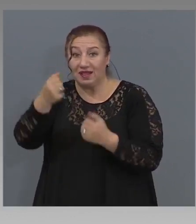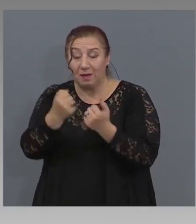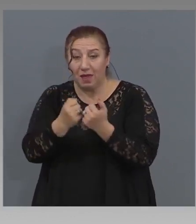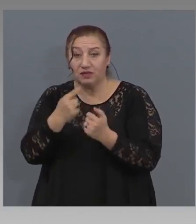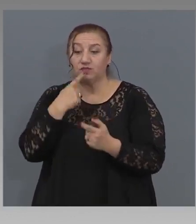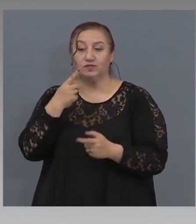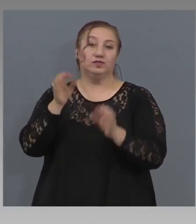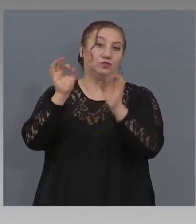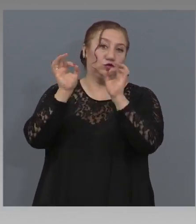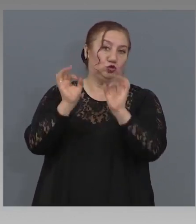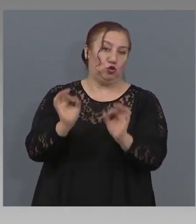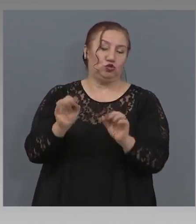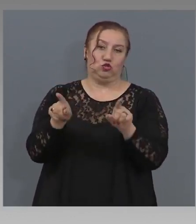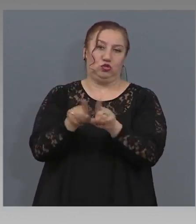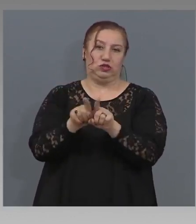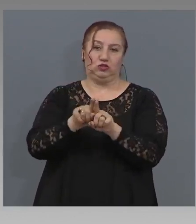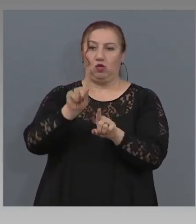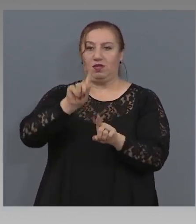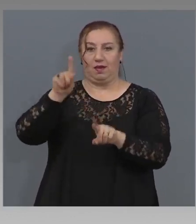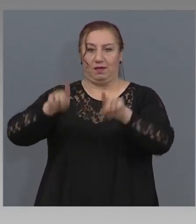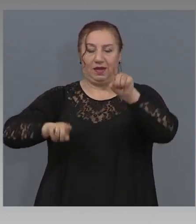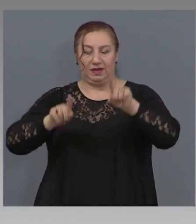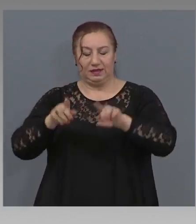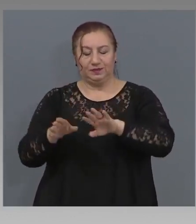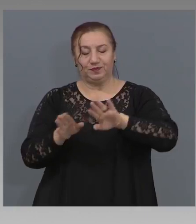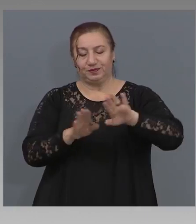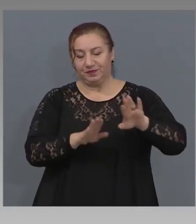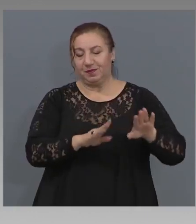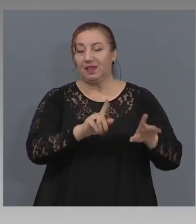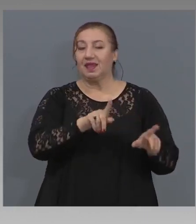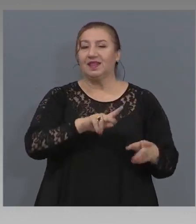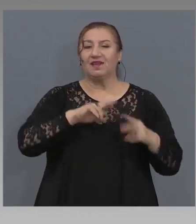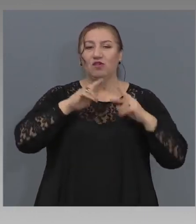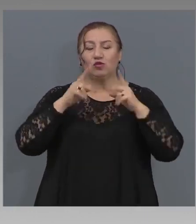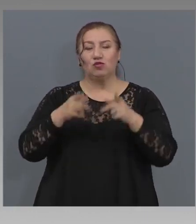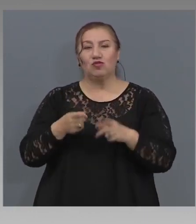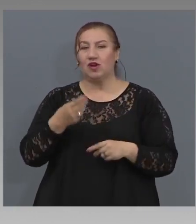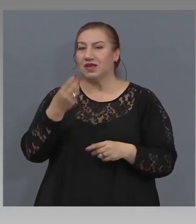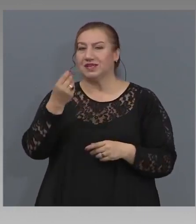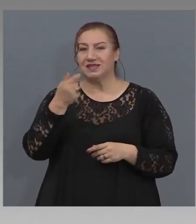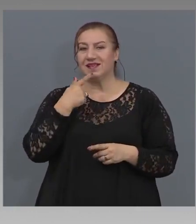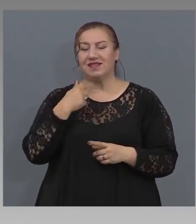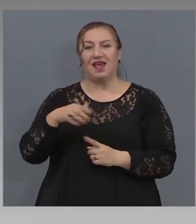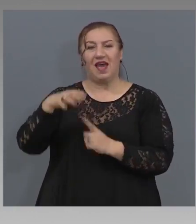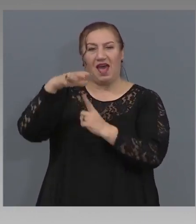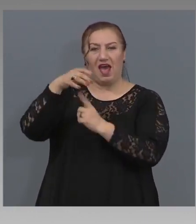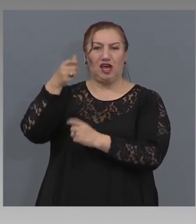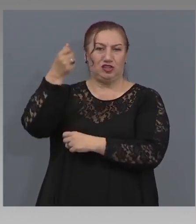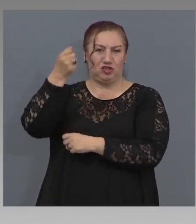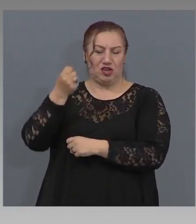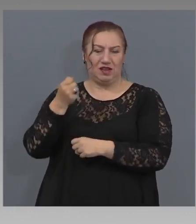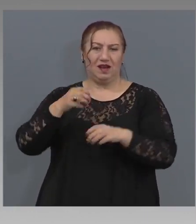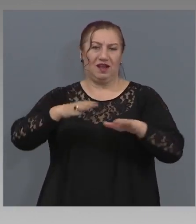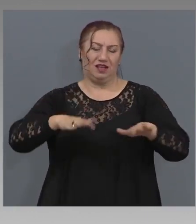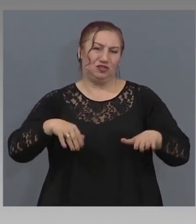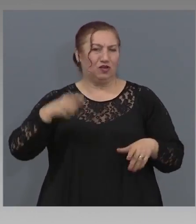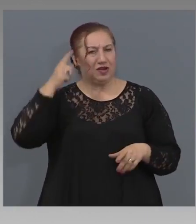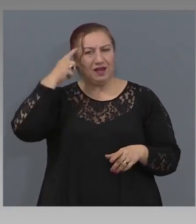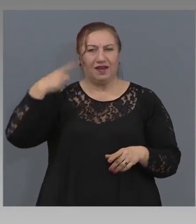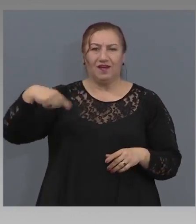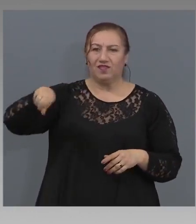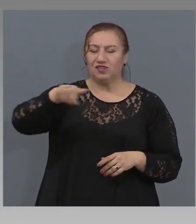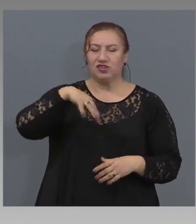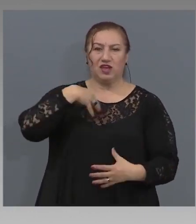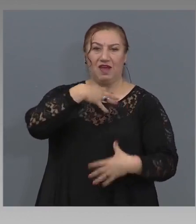Да ви отговоря за цените на плажни принадлежности, което наистина изключително много вълнува всички. Знаете, че като